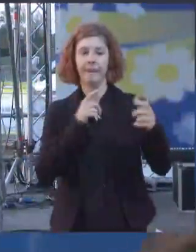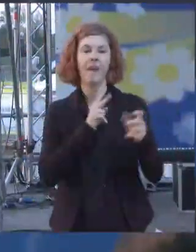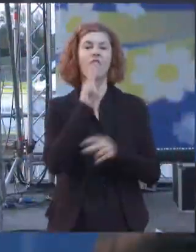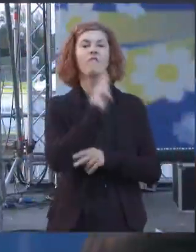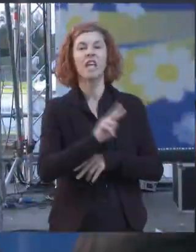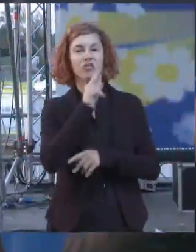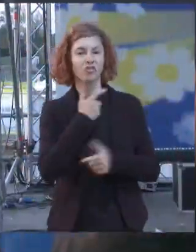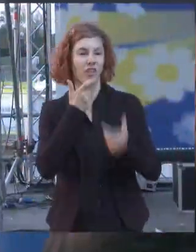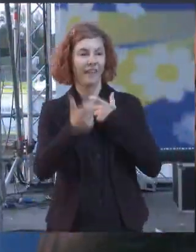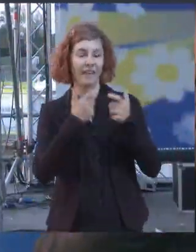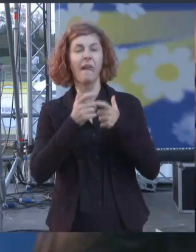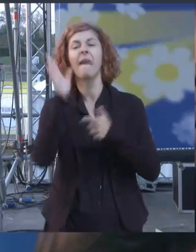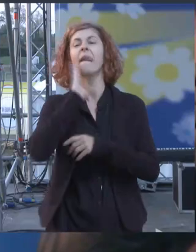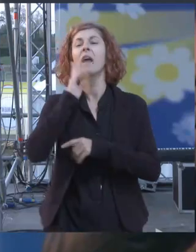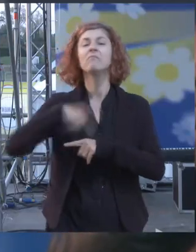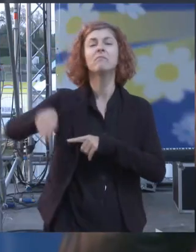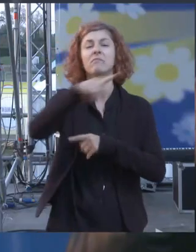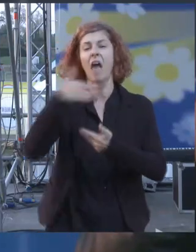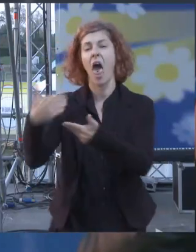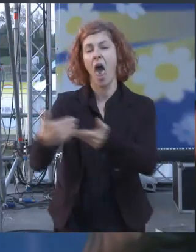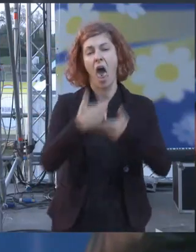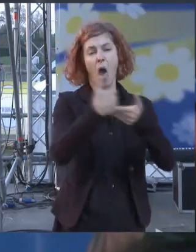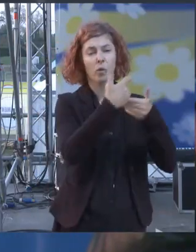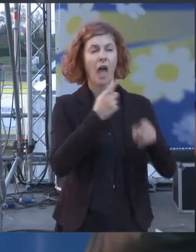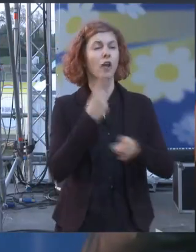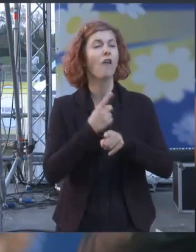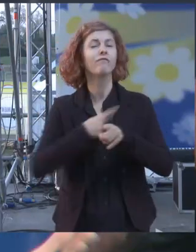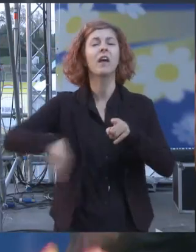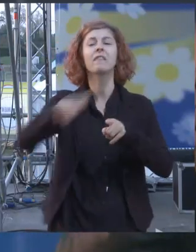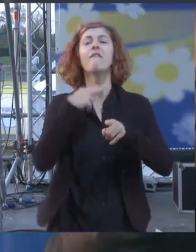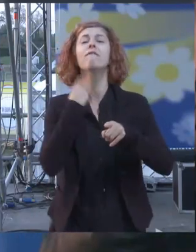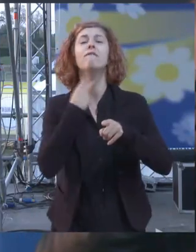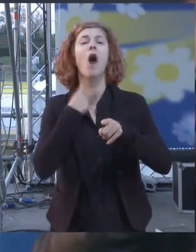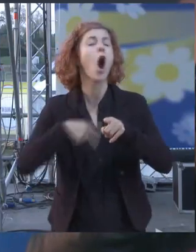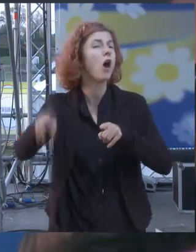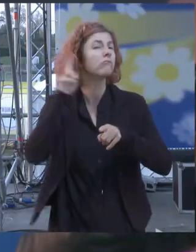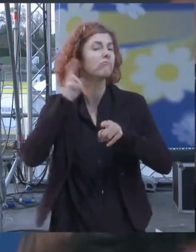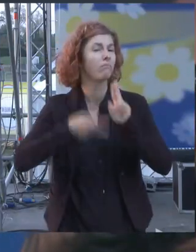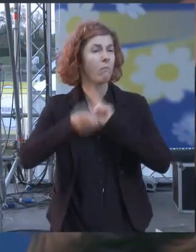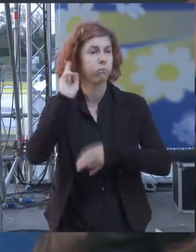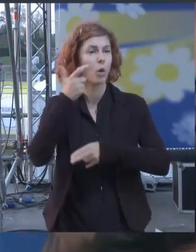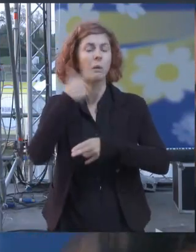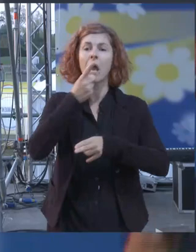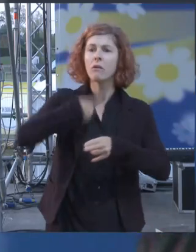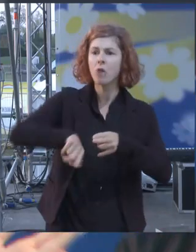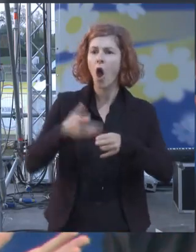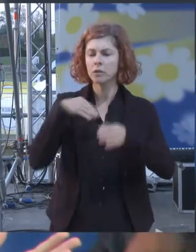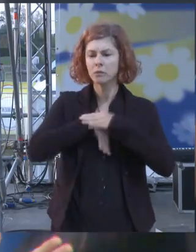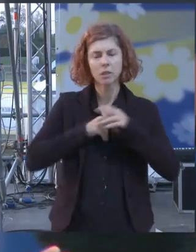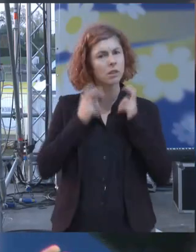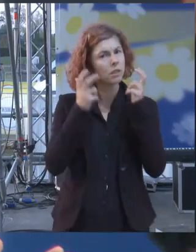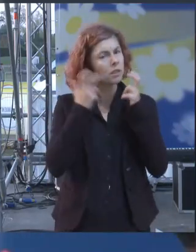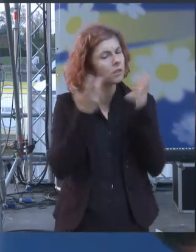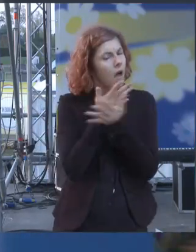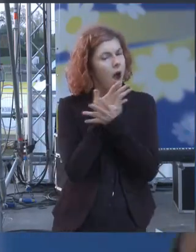dovete aiutarci a far sentire la nostra voce perché noi ci proviamo in tutti i modi noi andiamo in giro a raccontare quello che